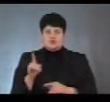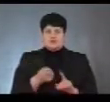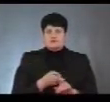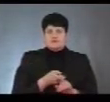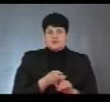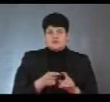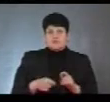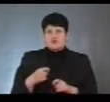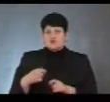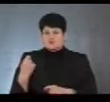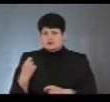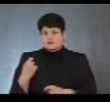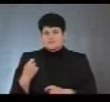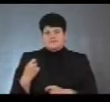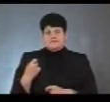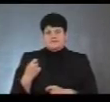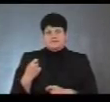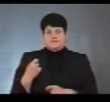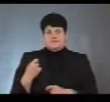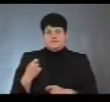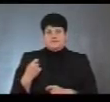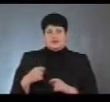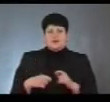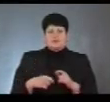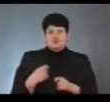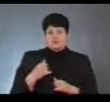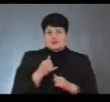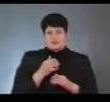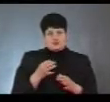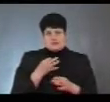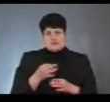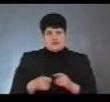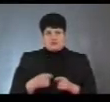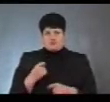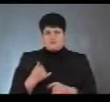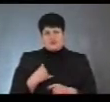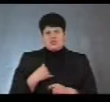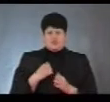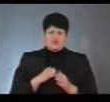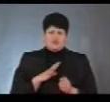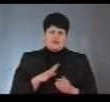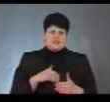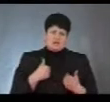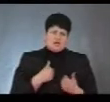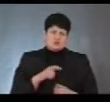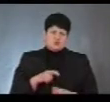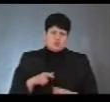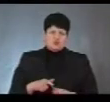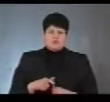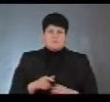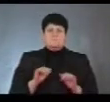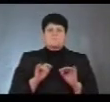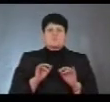Стосовно порушень, порушення, не можна сказати, що це порушення, просто домайне часом звертаються люди, стосовно взагалі